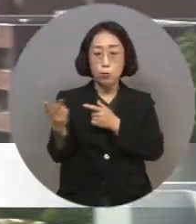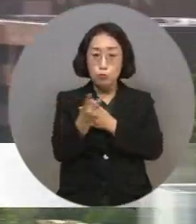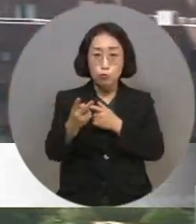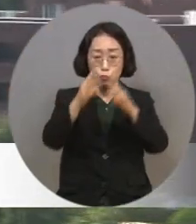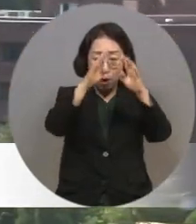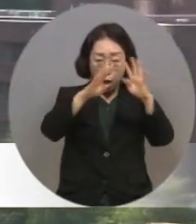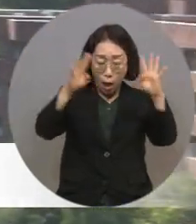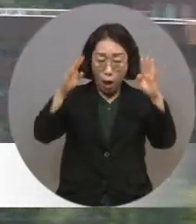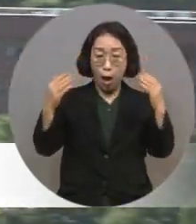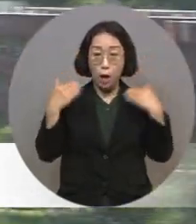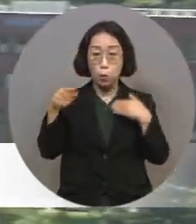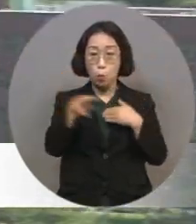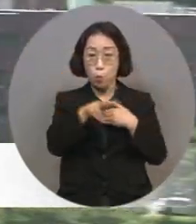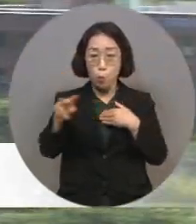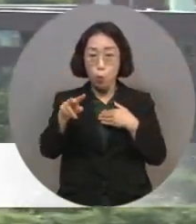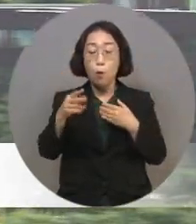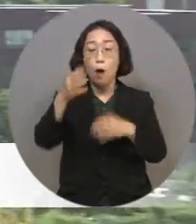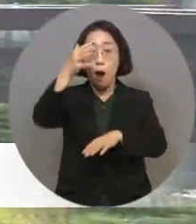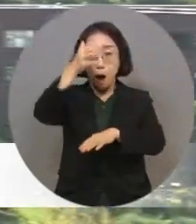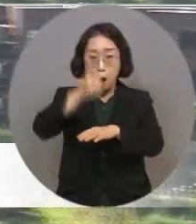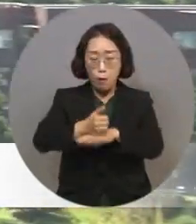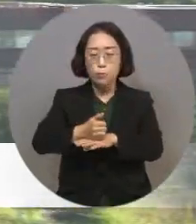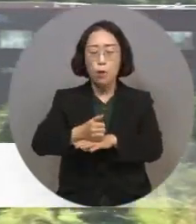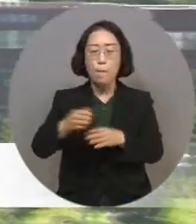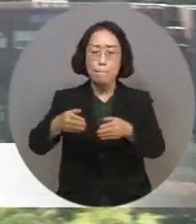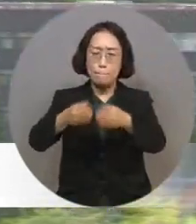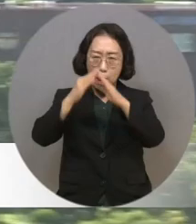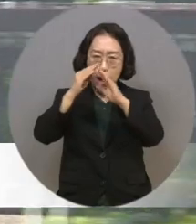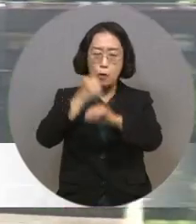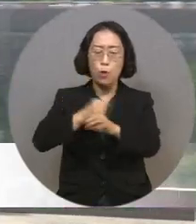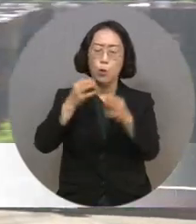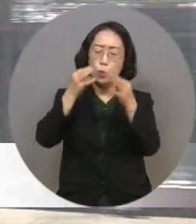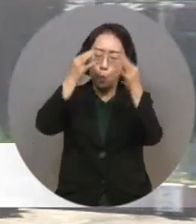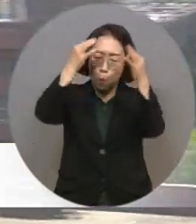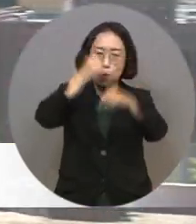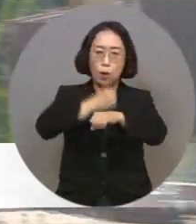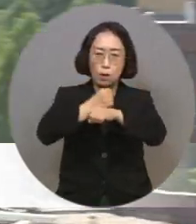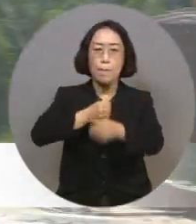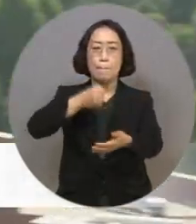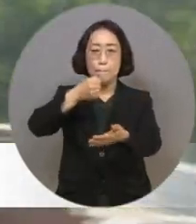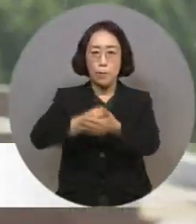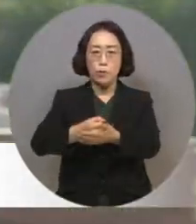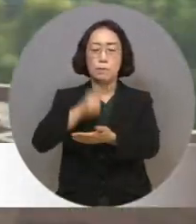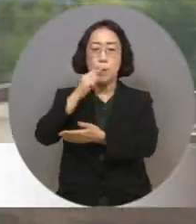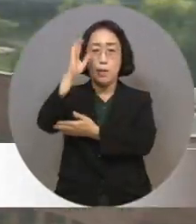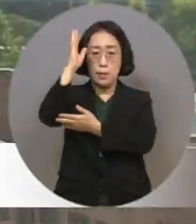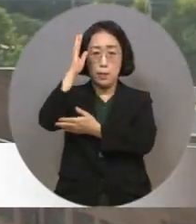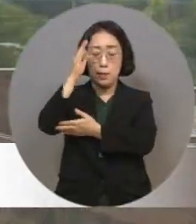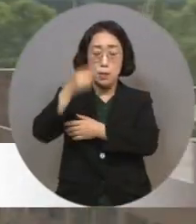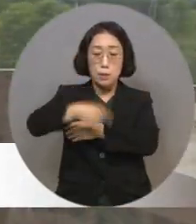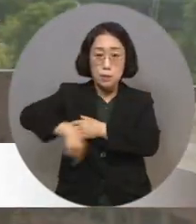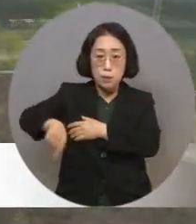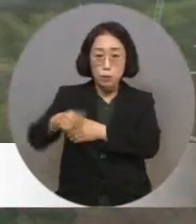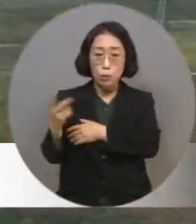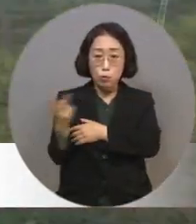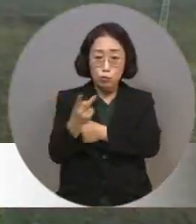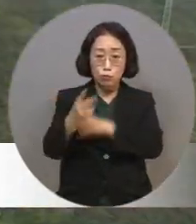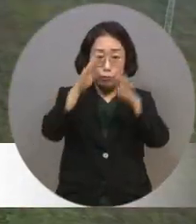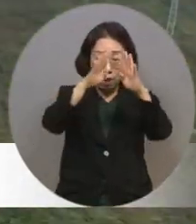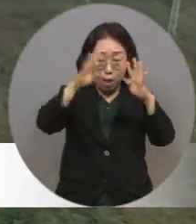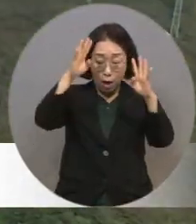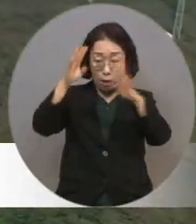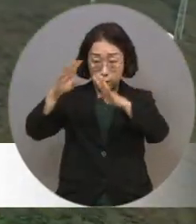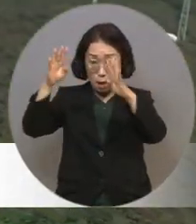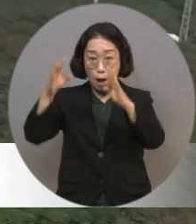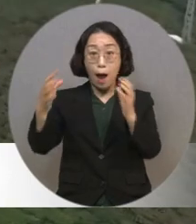협력해 국리부대가 반드시 설립되도록 최선을 다할 것을 다짐했습니다. 지역 내 두 글로컬 대학의 통합이